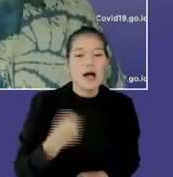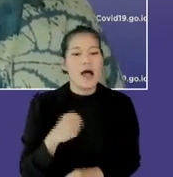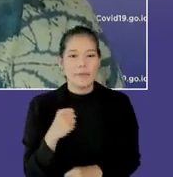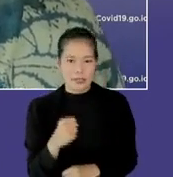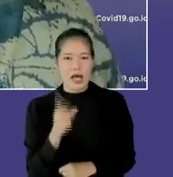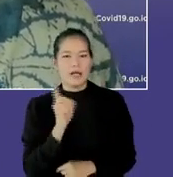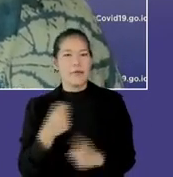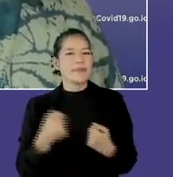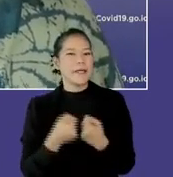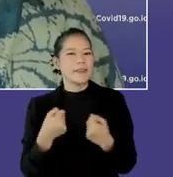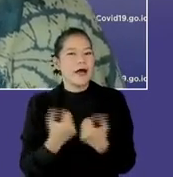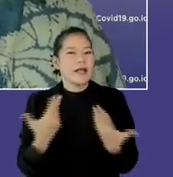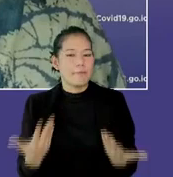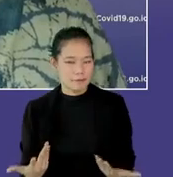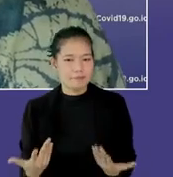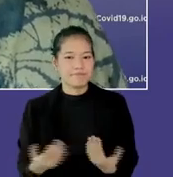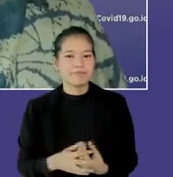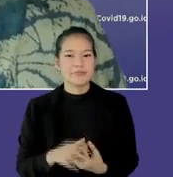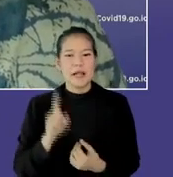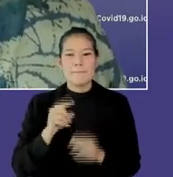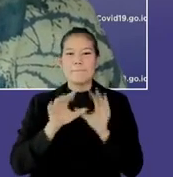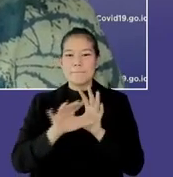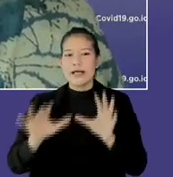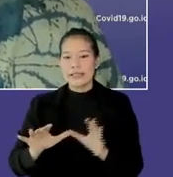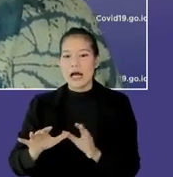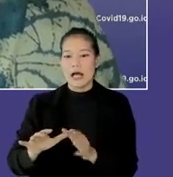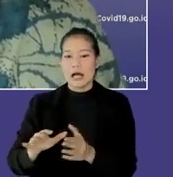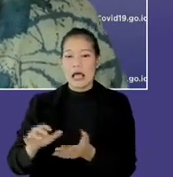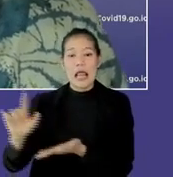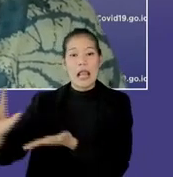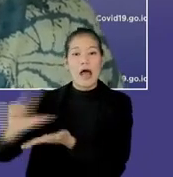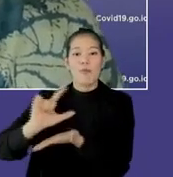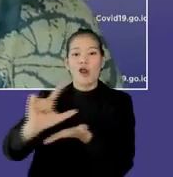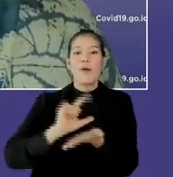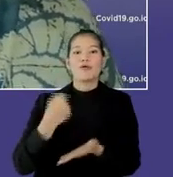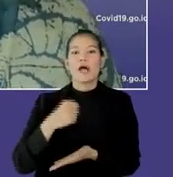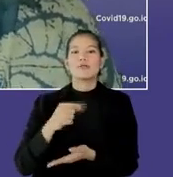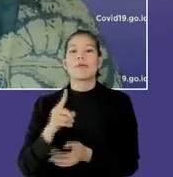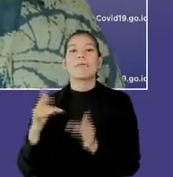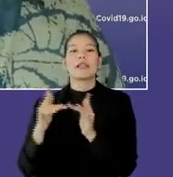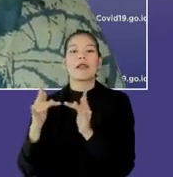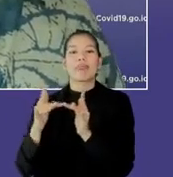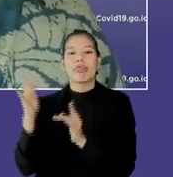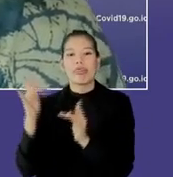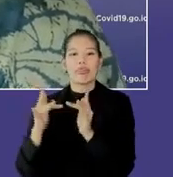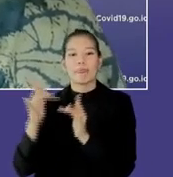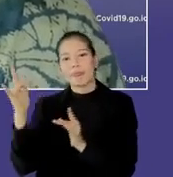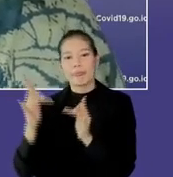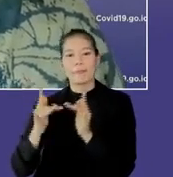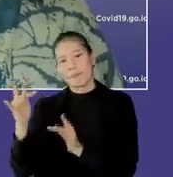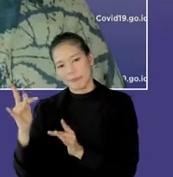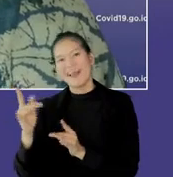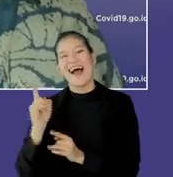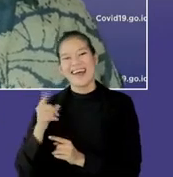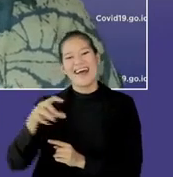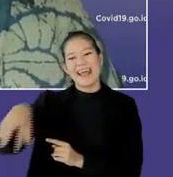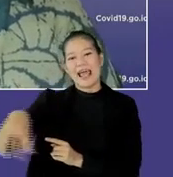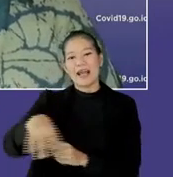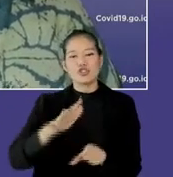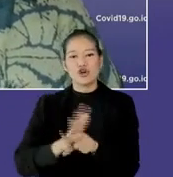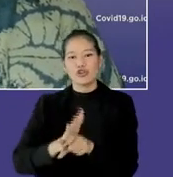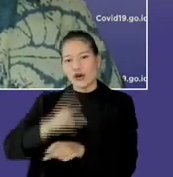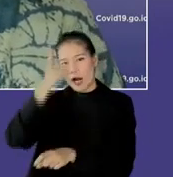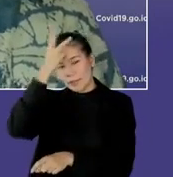salah satu challenge juga yang saya temui adalah, masih banyak yang enggak bisa ngirim laporan, karena akses internet dokter Lola, jadi masih ada gitu ya, di daerah kemarin di